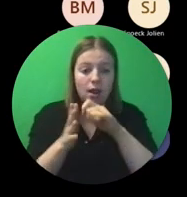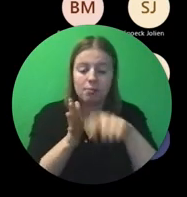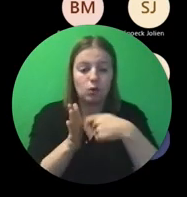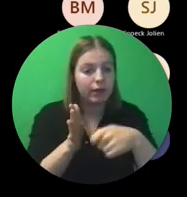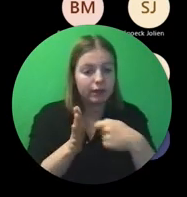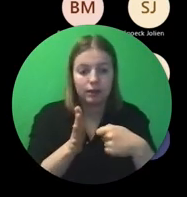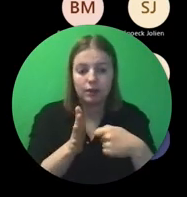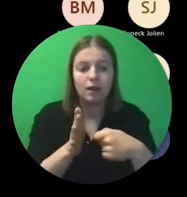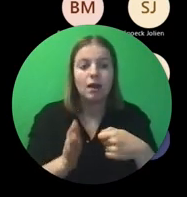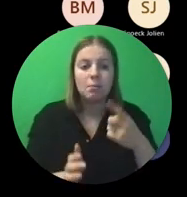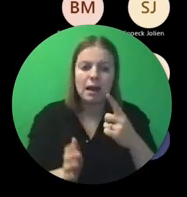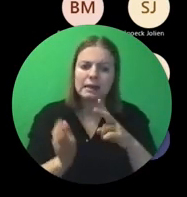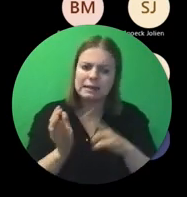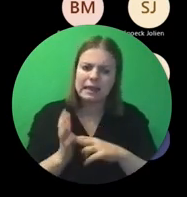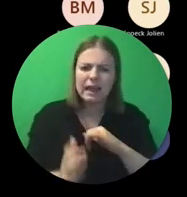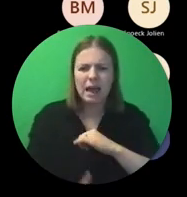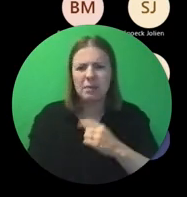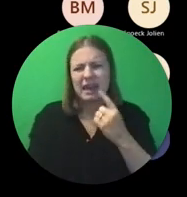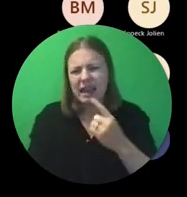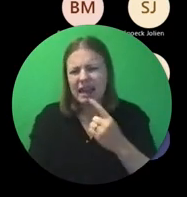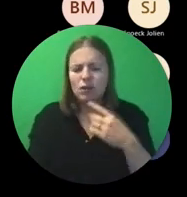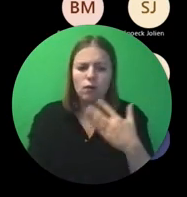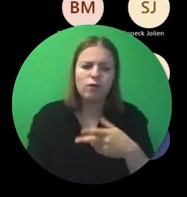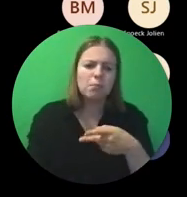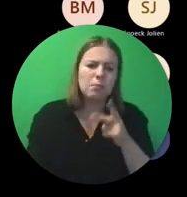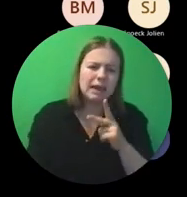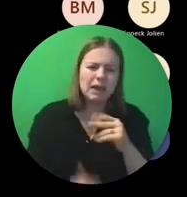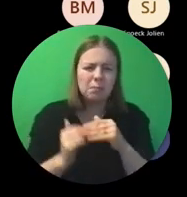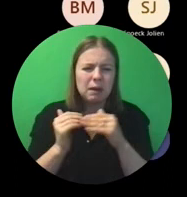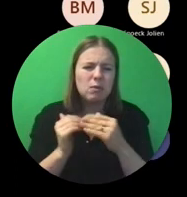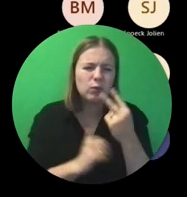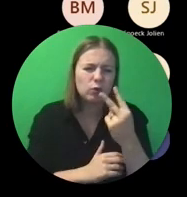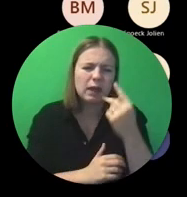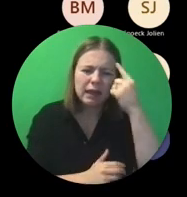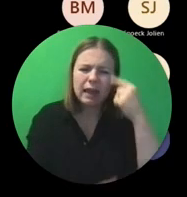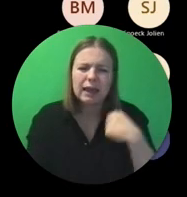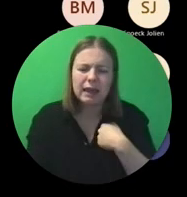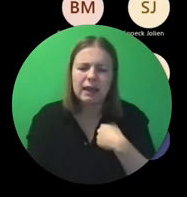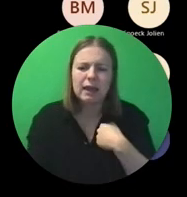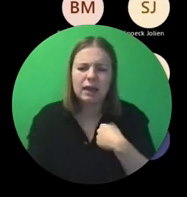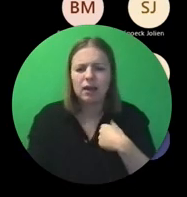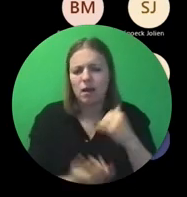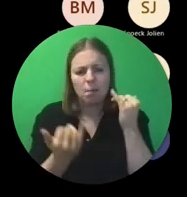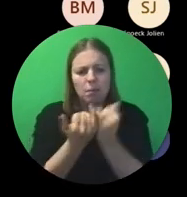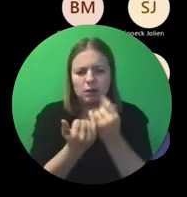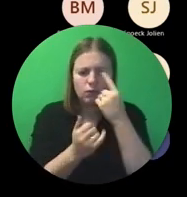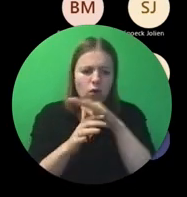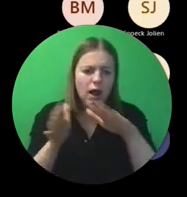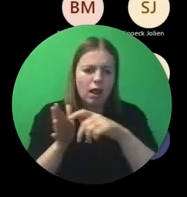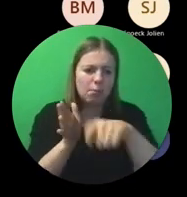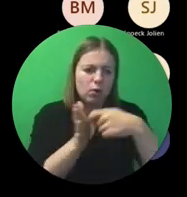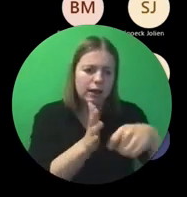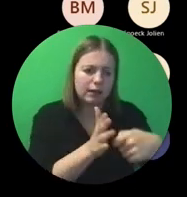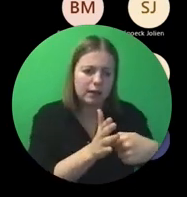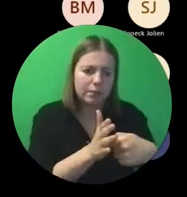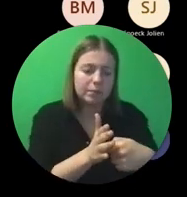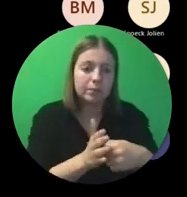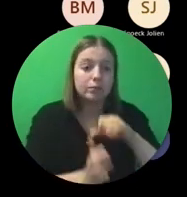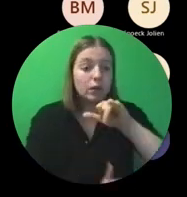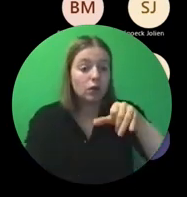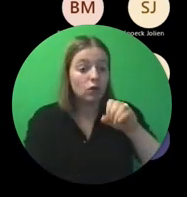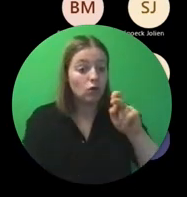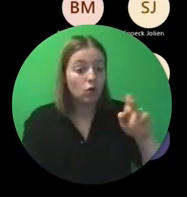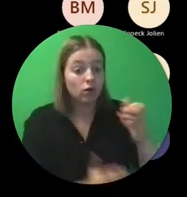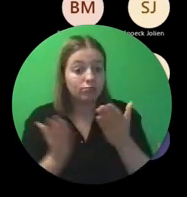Maar er zijn er zeker één of eigenlijk meerdere, altijd minstens twee denk ik, voor elk project. Joke,